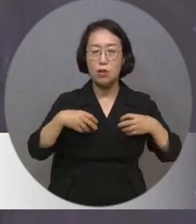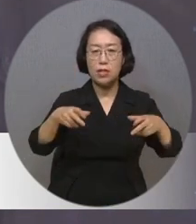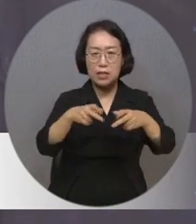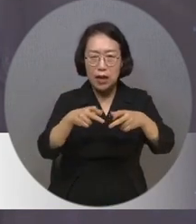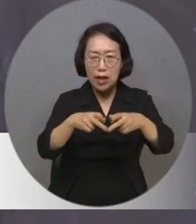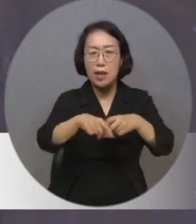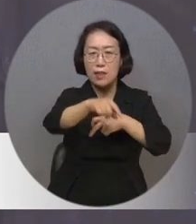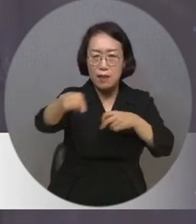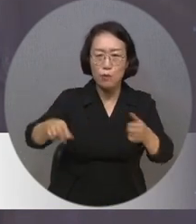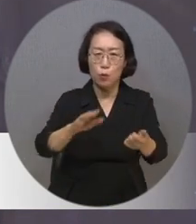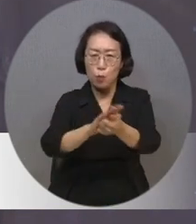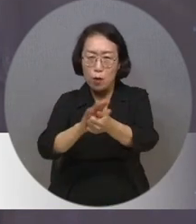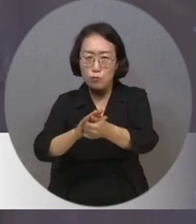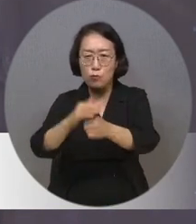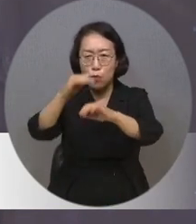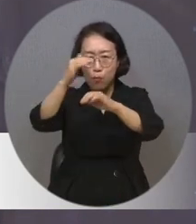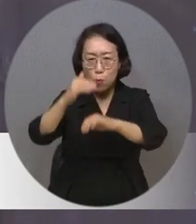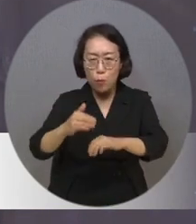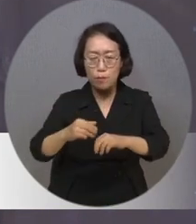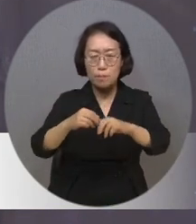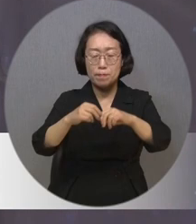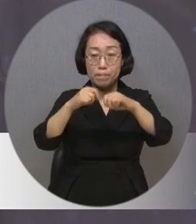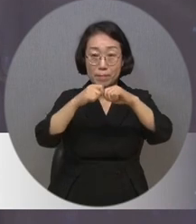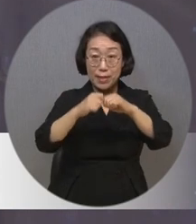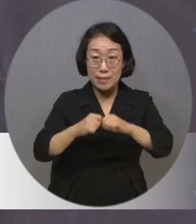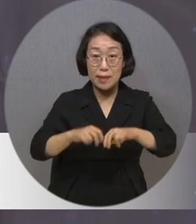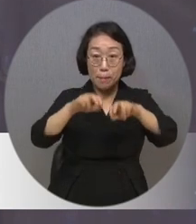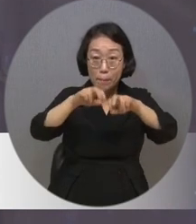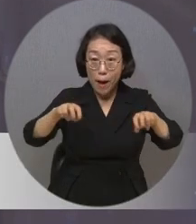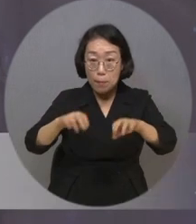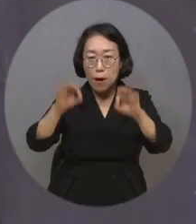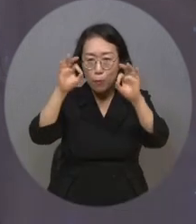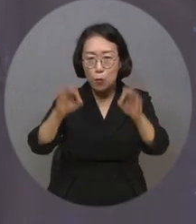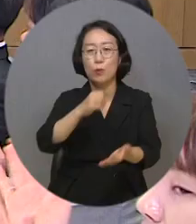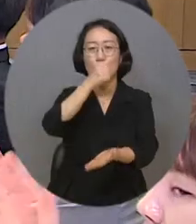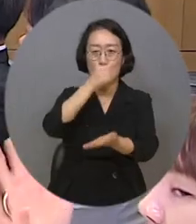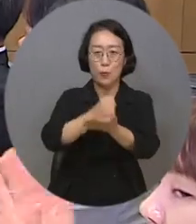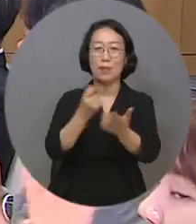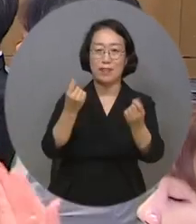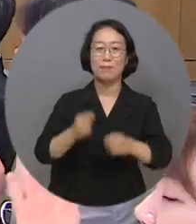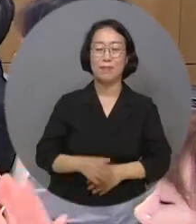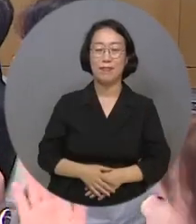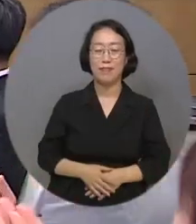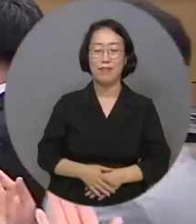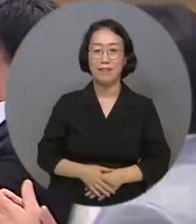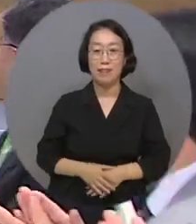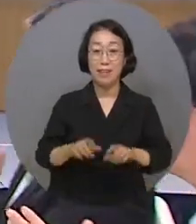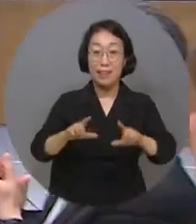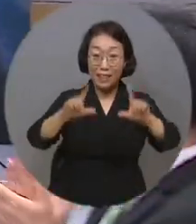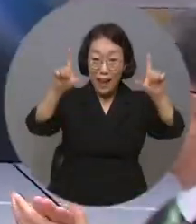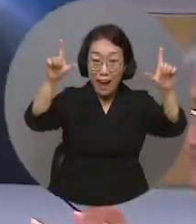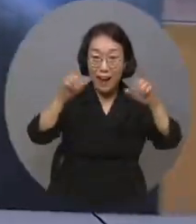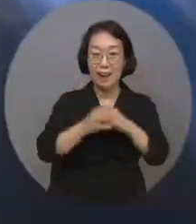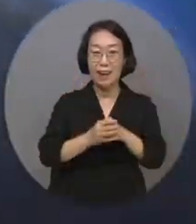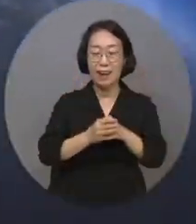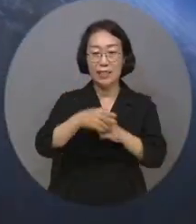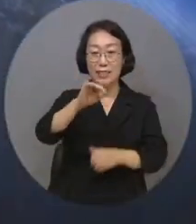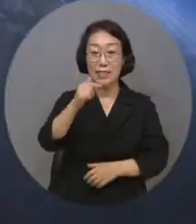인식을 갖고 있는지에 대한 여러 가지들을 많이 경험하고 즐기고 왔으면 좋겠습니다. 이날 발대식에서는